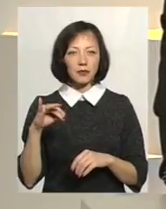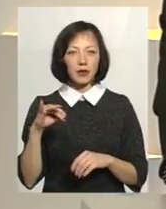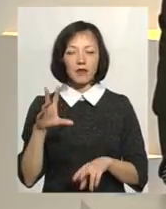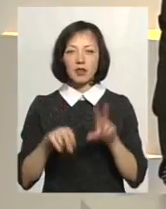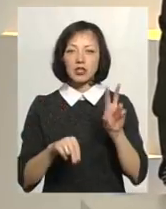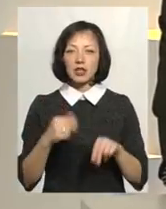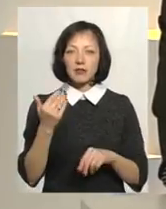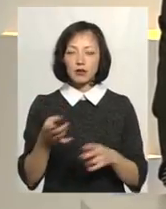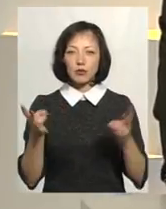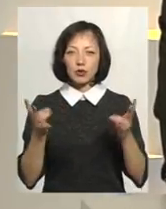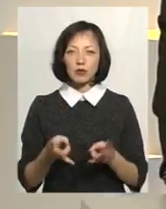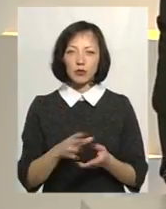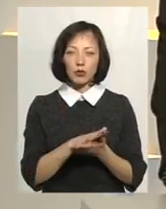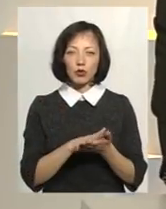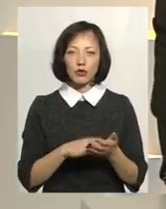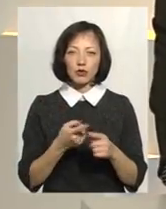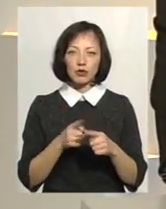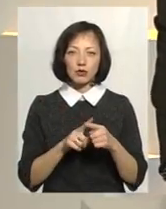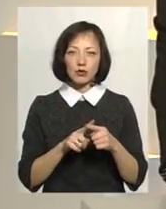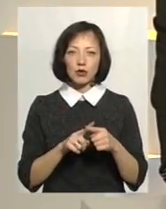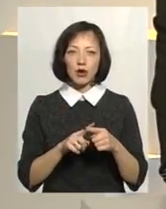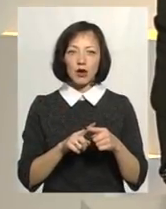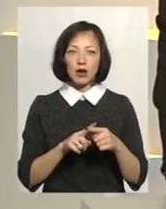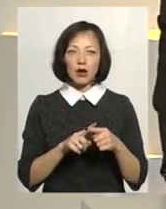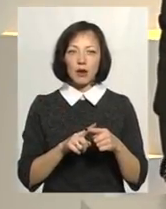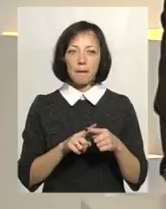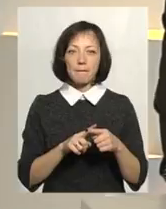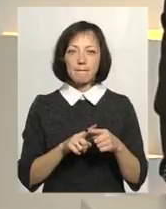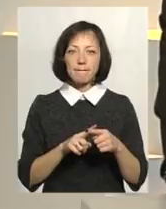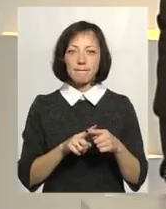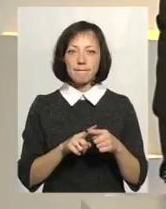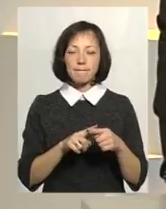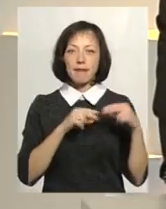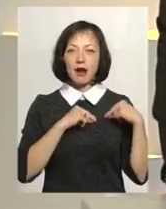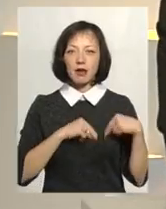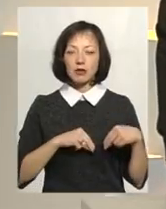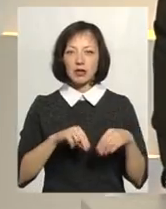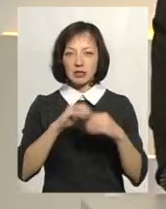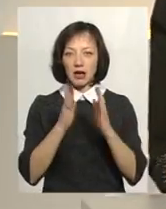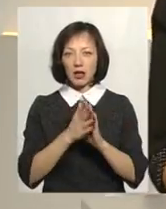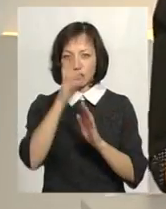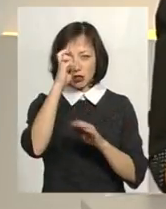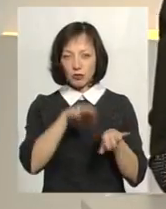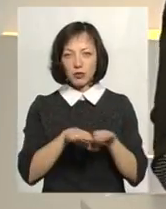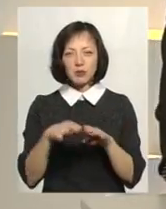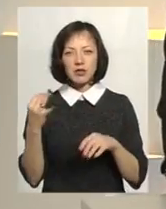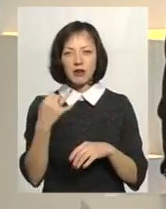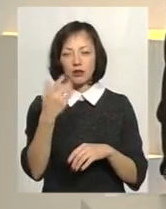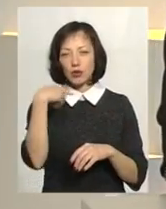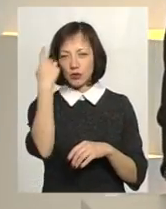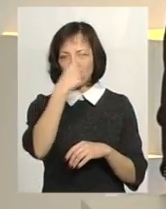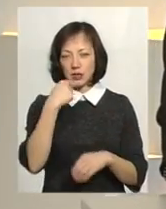вважаєте ви, що потрібно продовжувати цю працю на загальнодержавному рівні? Що це взагалі означає? Мені цікаво ваші